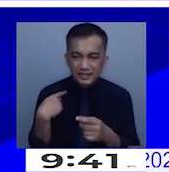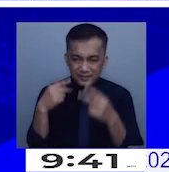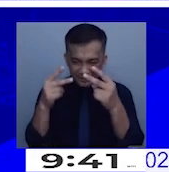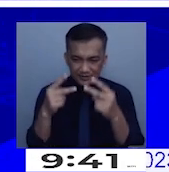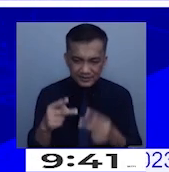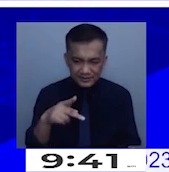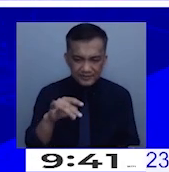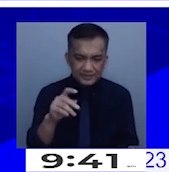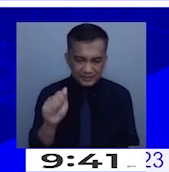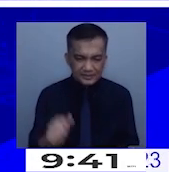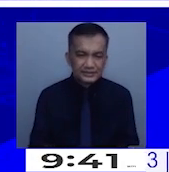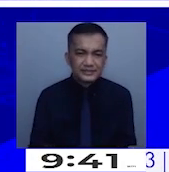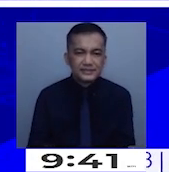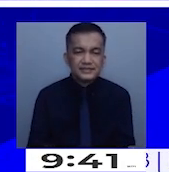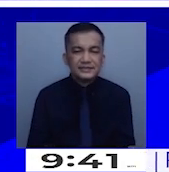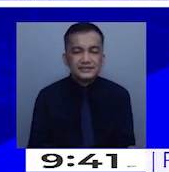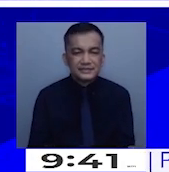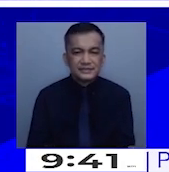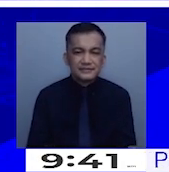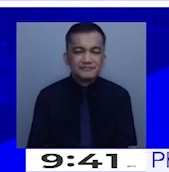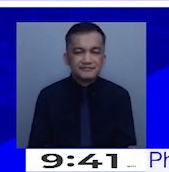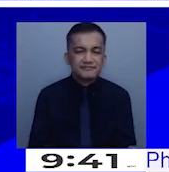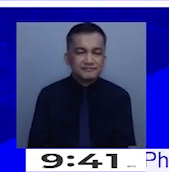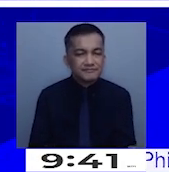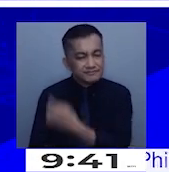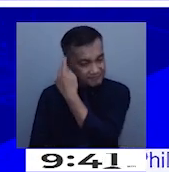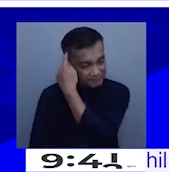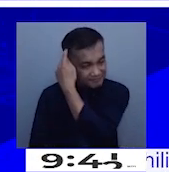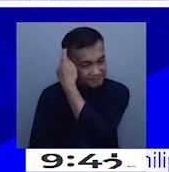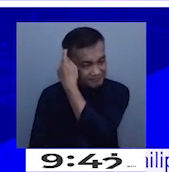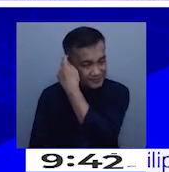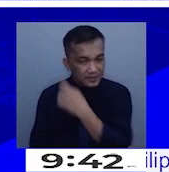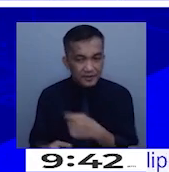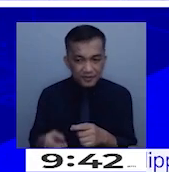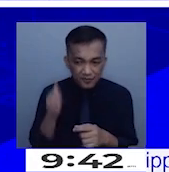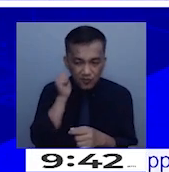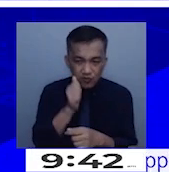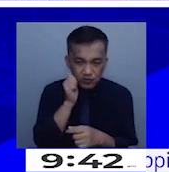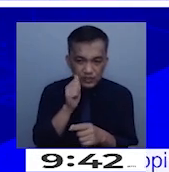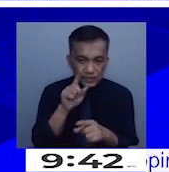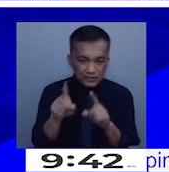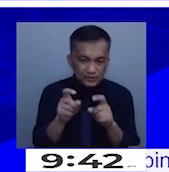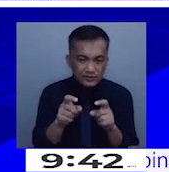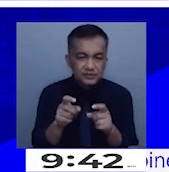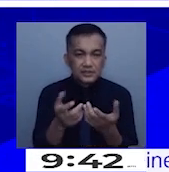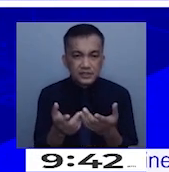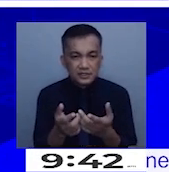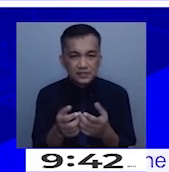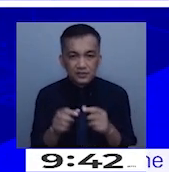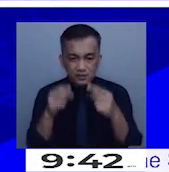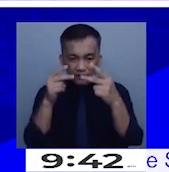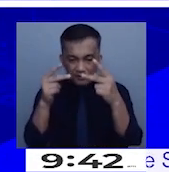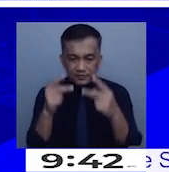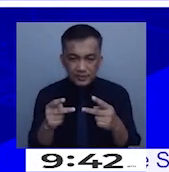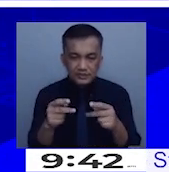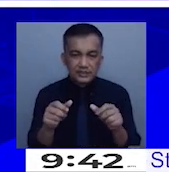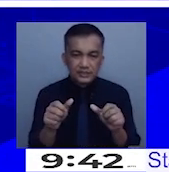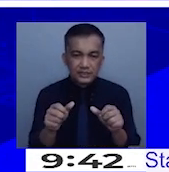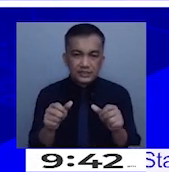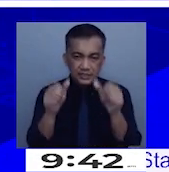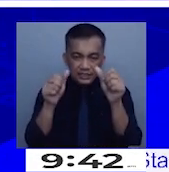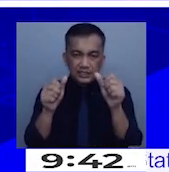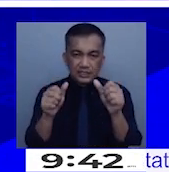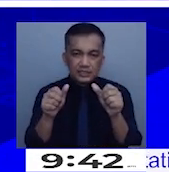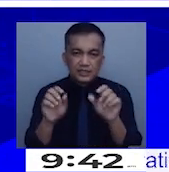Philippine Statistics Authority. Mayroon tayong frequently asked questions. Nakapose ito sa website. Ano bang epekto pag bumagal yung inflation?